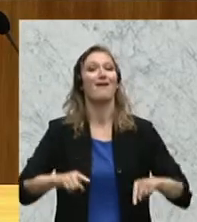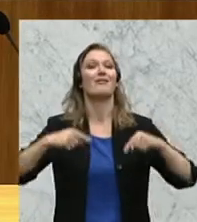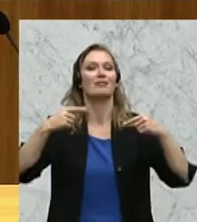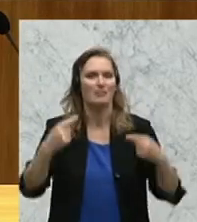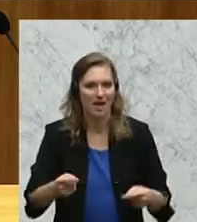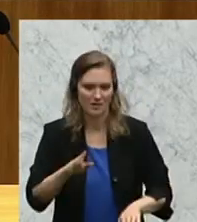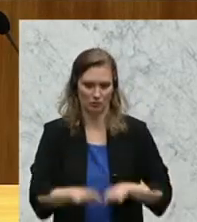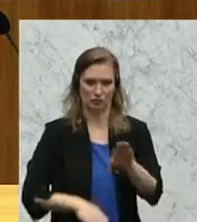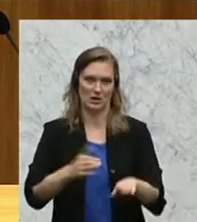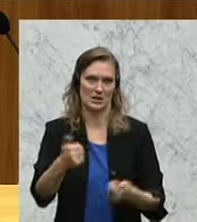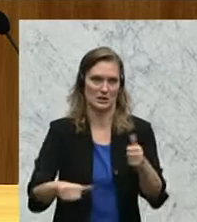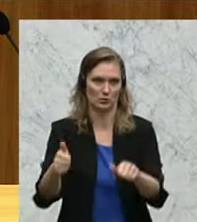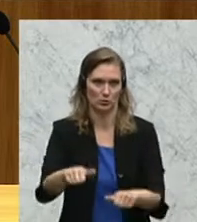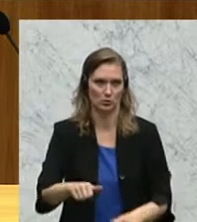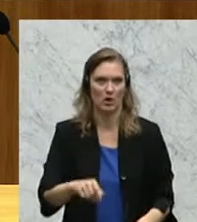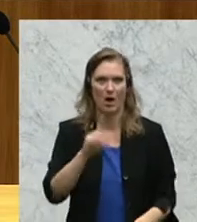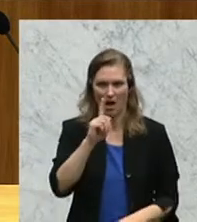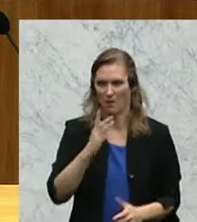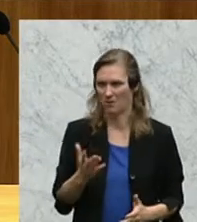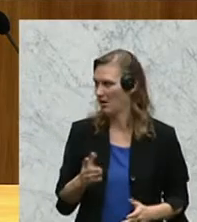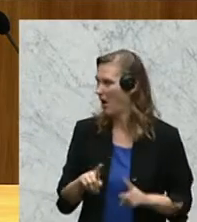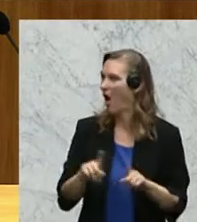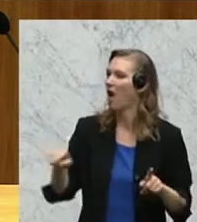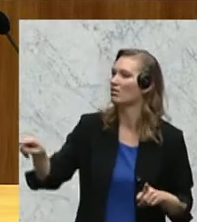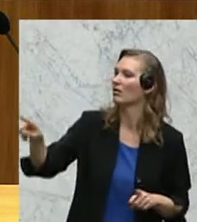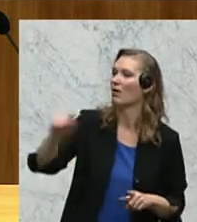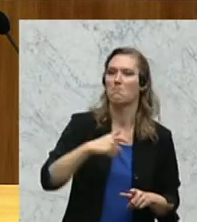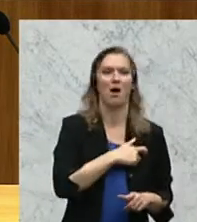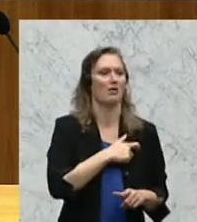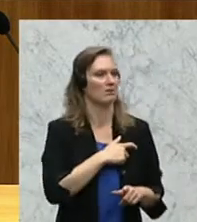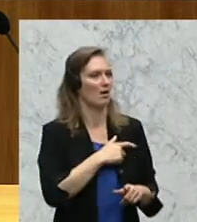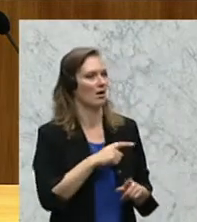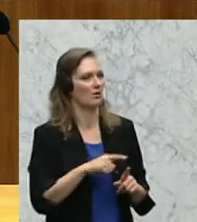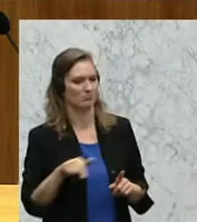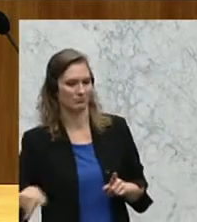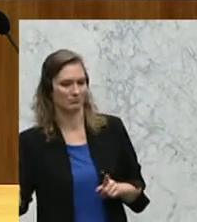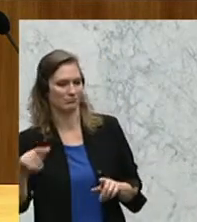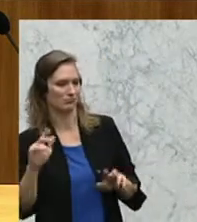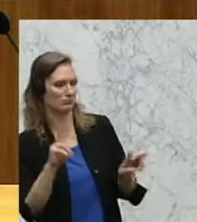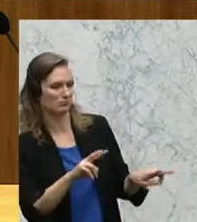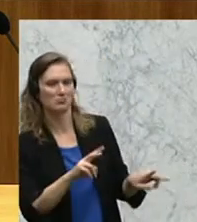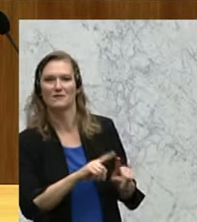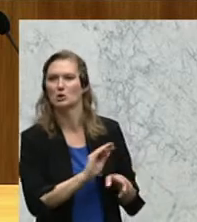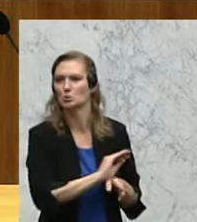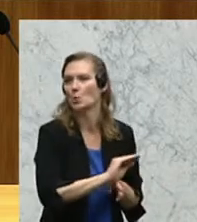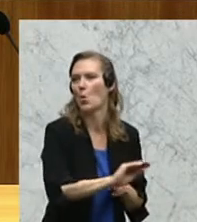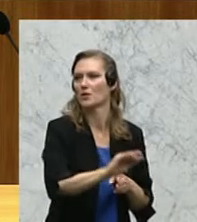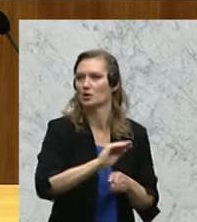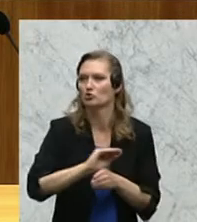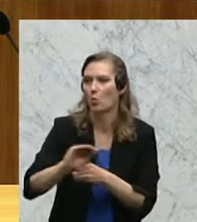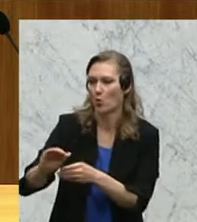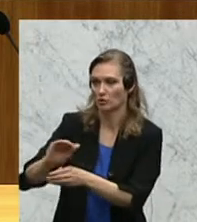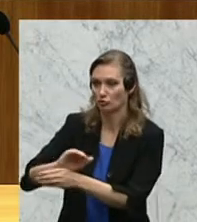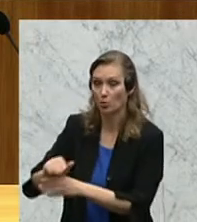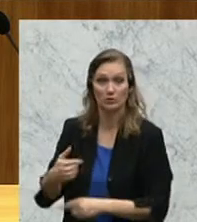von uns unternommen. Aber während alle anderen Parteien von der Justiz verschont worden sind, haben wir